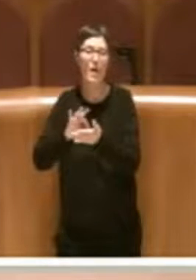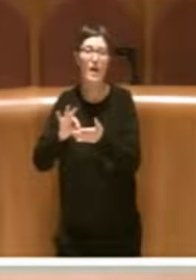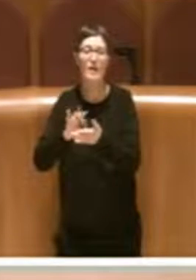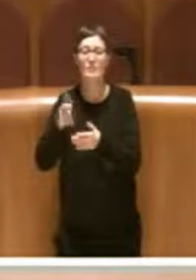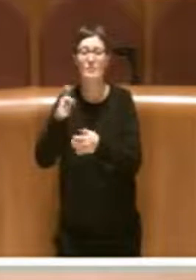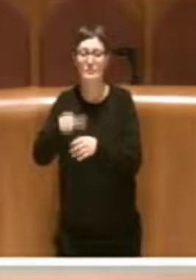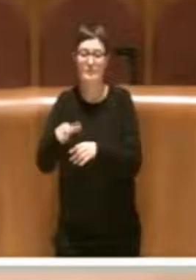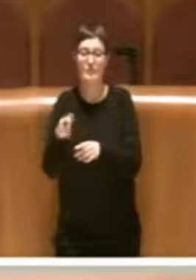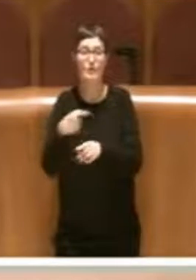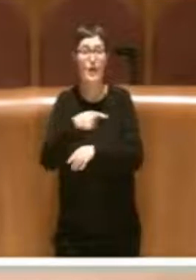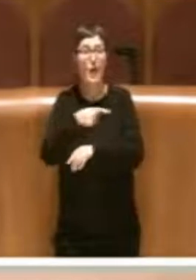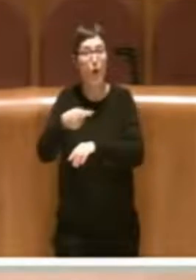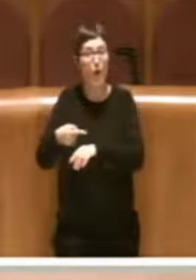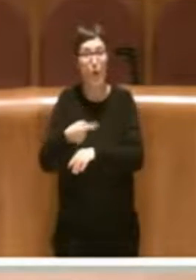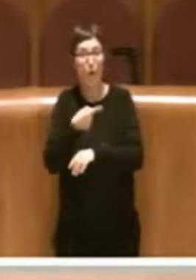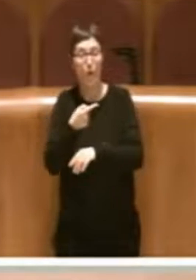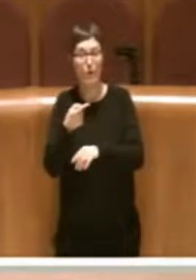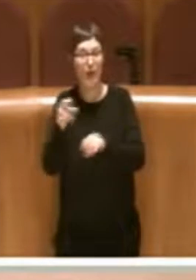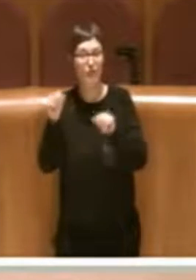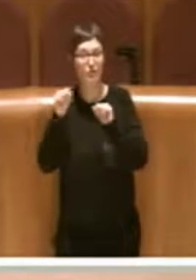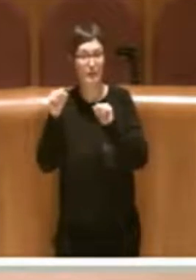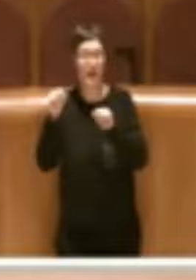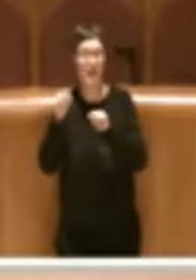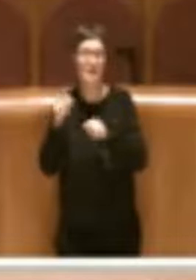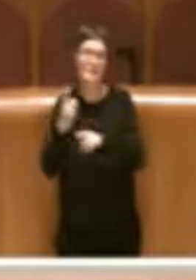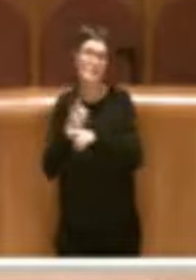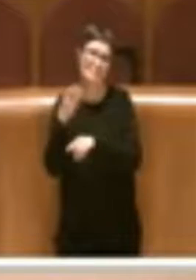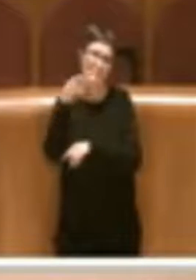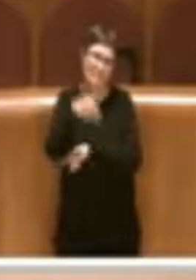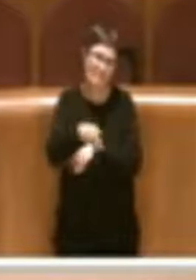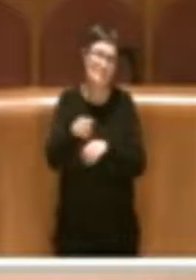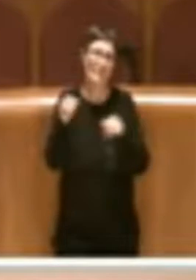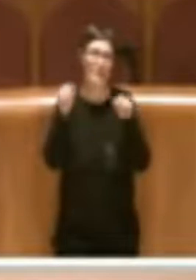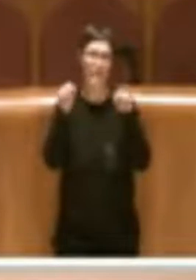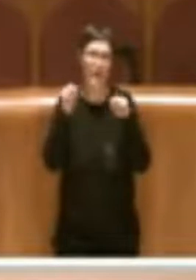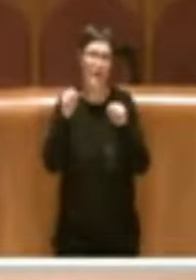vanno appunto a fare attività dentro le palestre scolastiche.